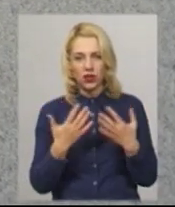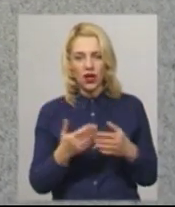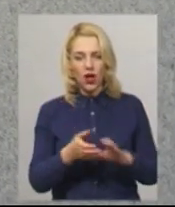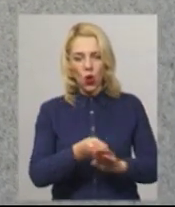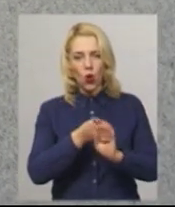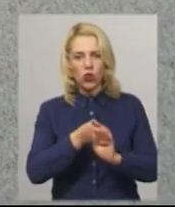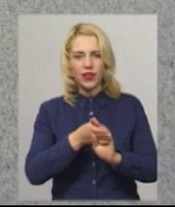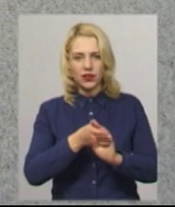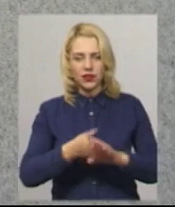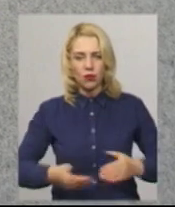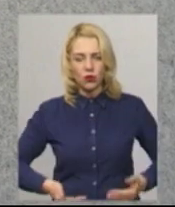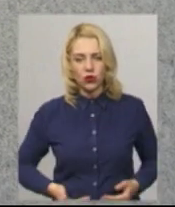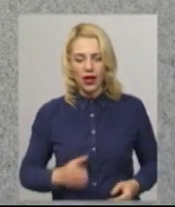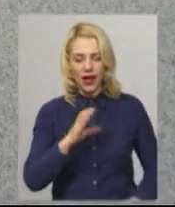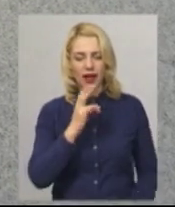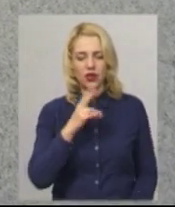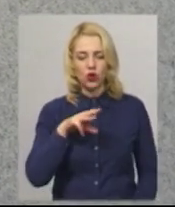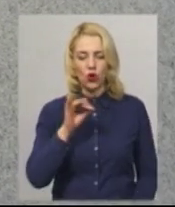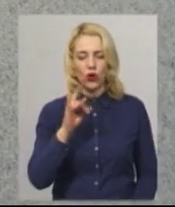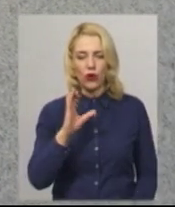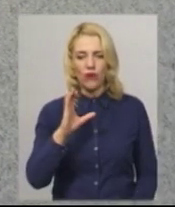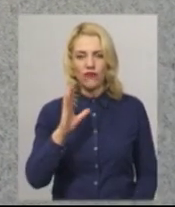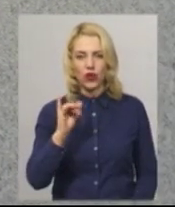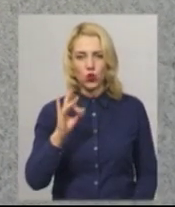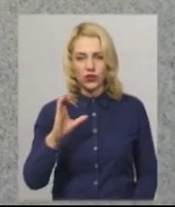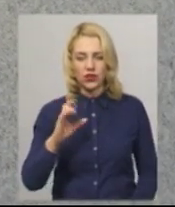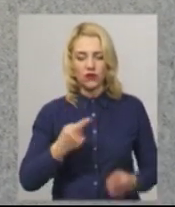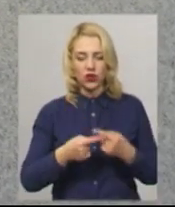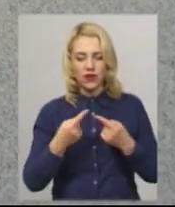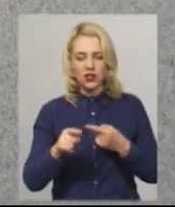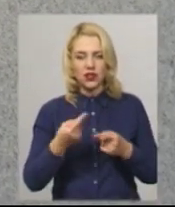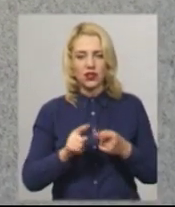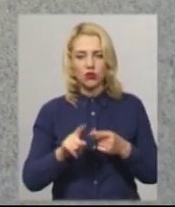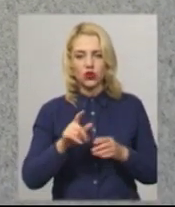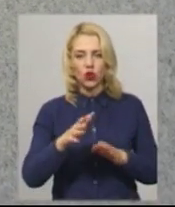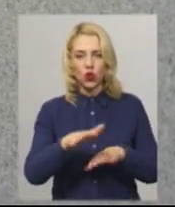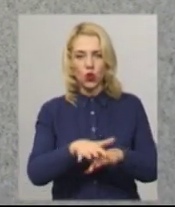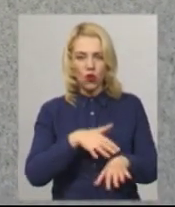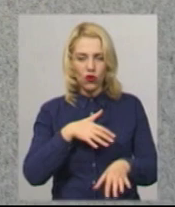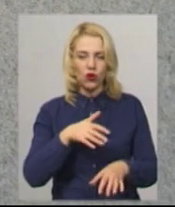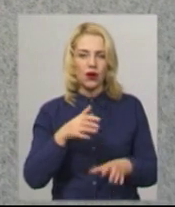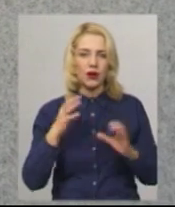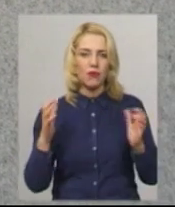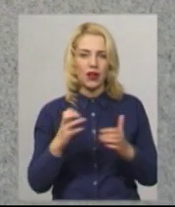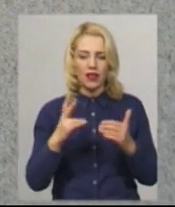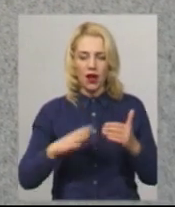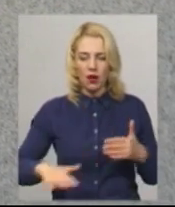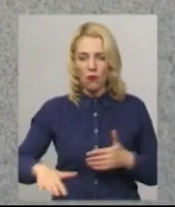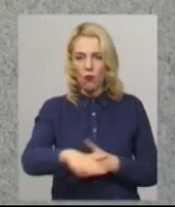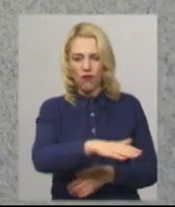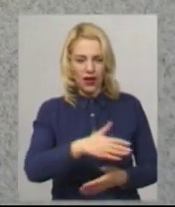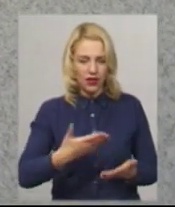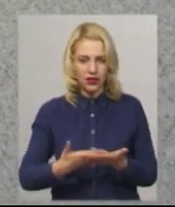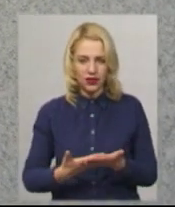-побутовий. Ентеровіруси, вони вирізняються тим, що вони дуже довго зберігаються на поверхності. Можуть бути